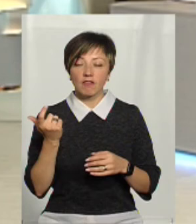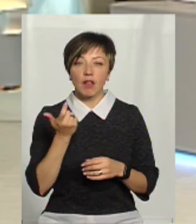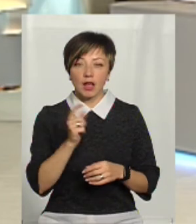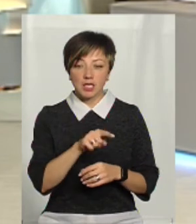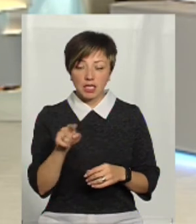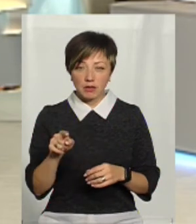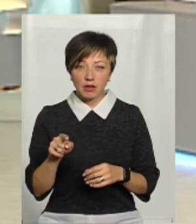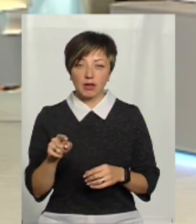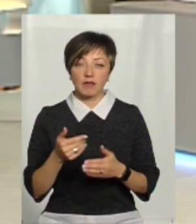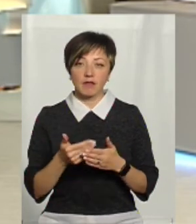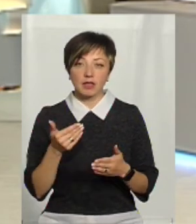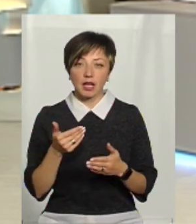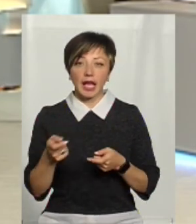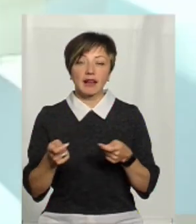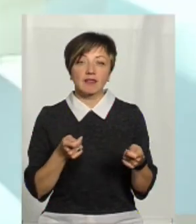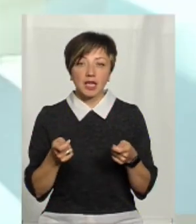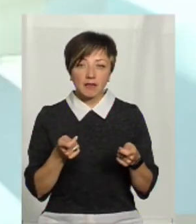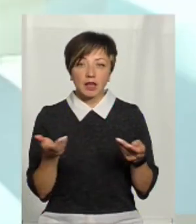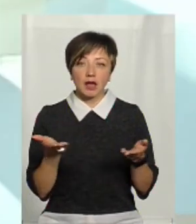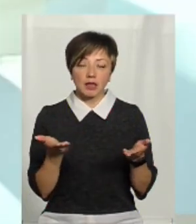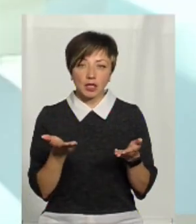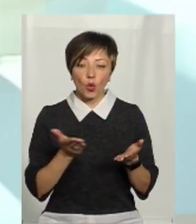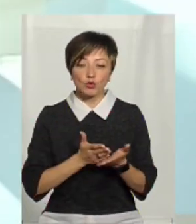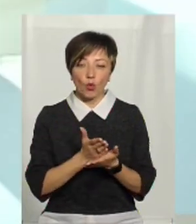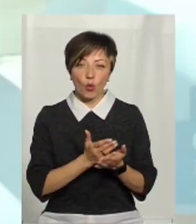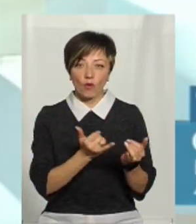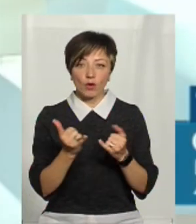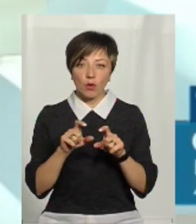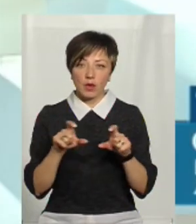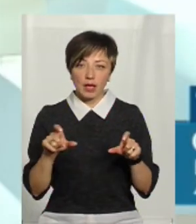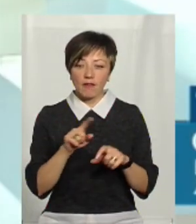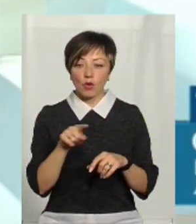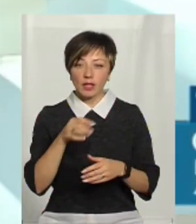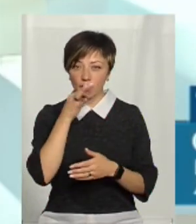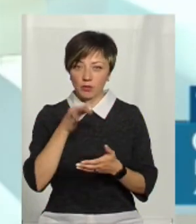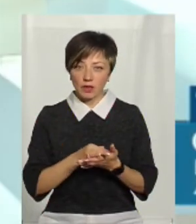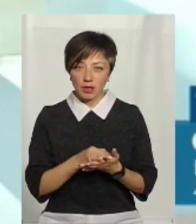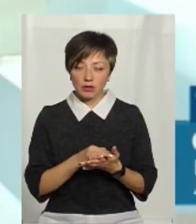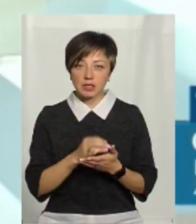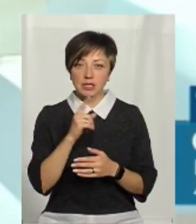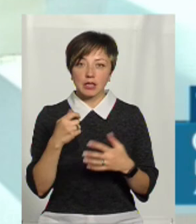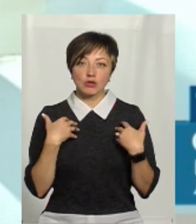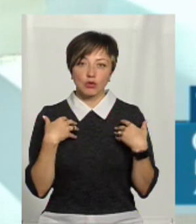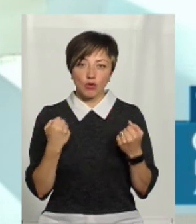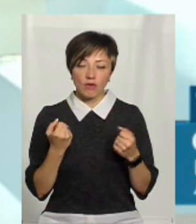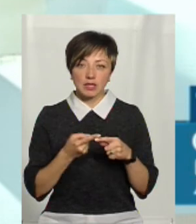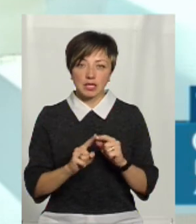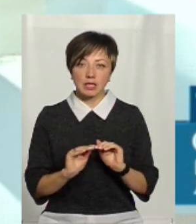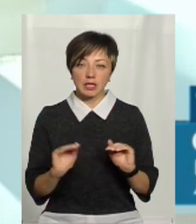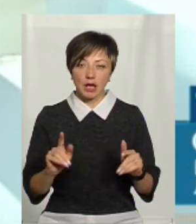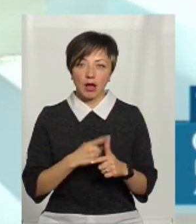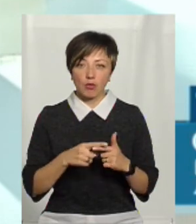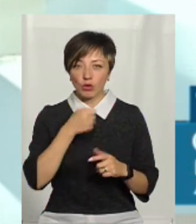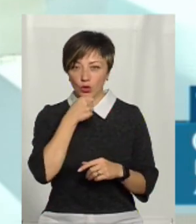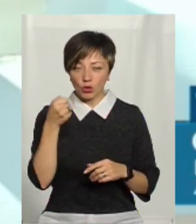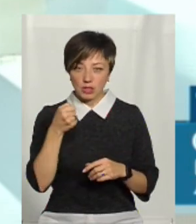власників від тих керівників які обслуговують ці об'єкти або вони несуть відповідальність за здоров'я цих дітей